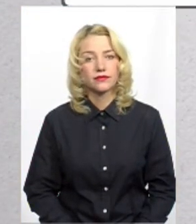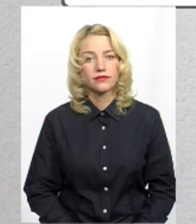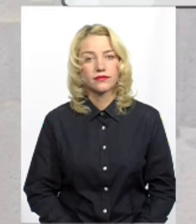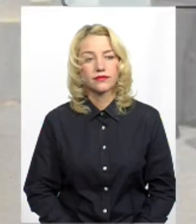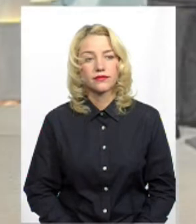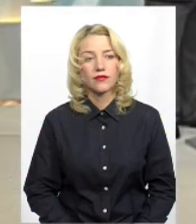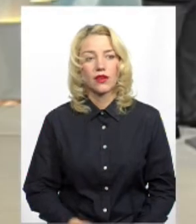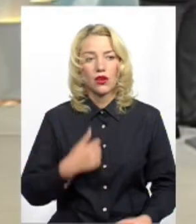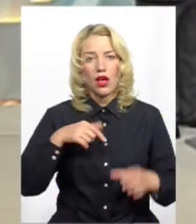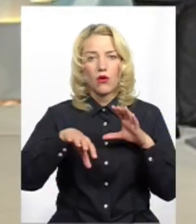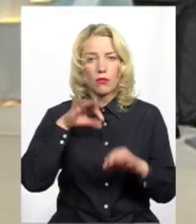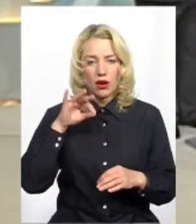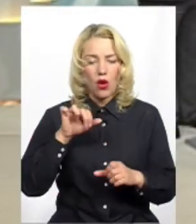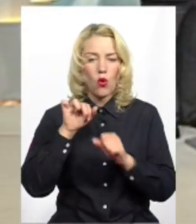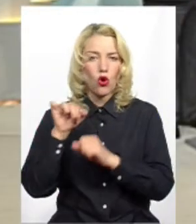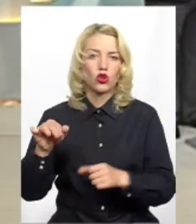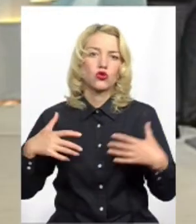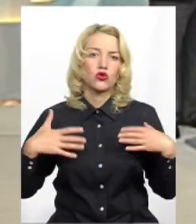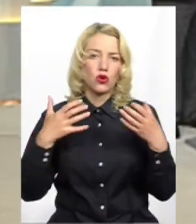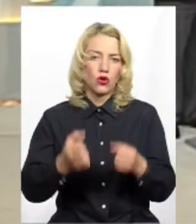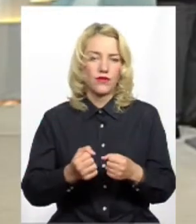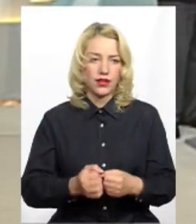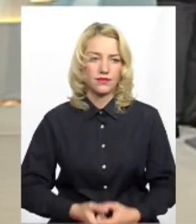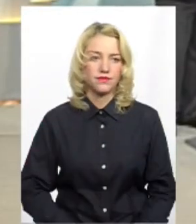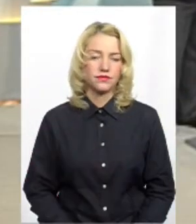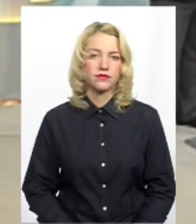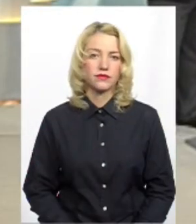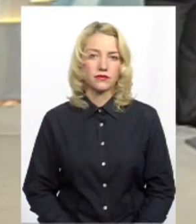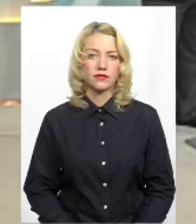Ну, давайте охорону здоров'я. Давайте охорону здоров'я.